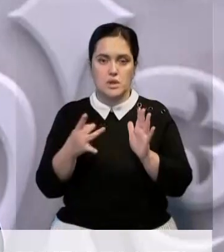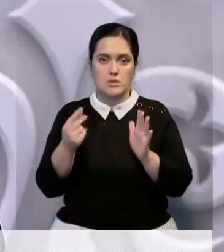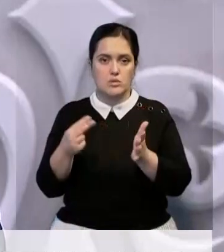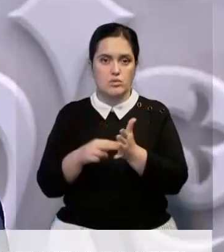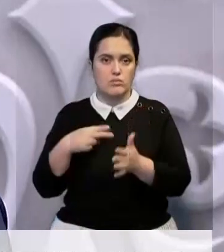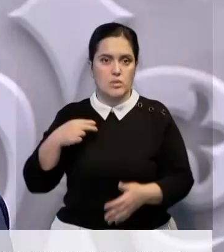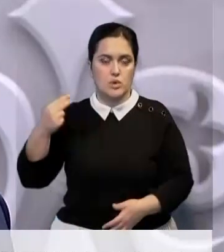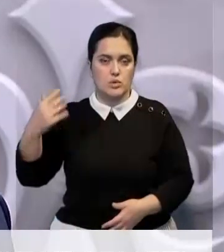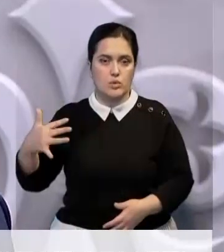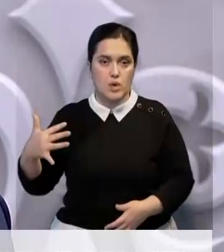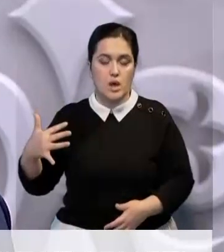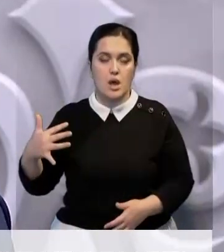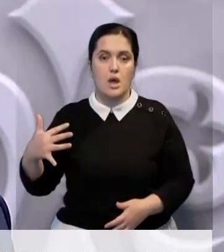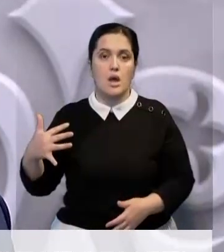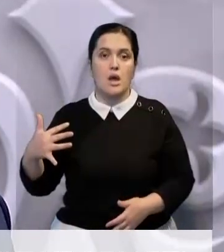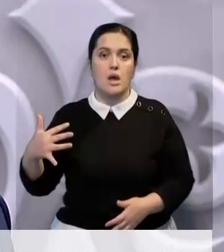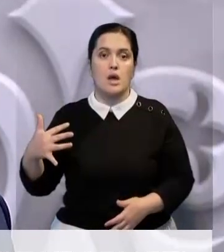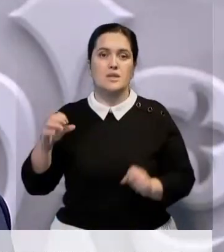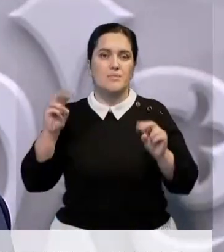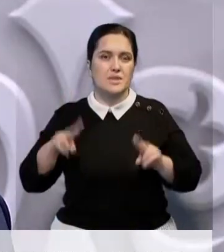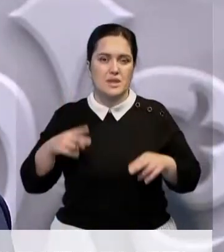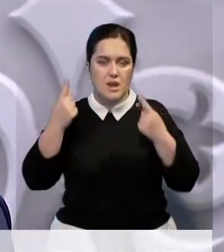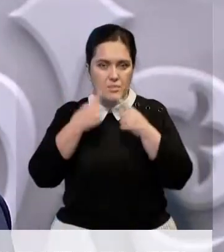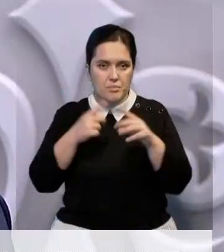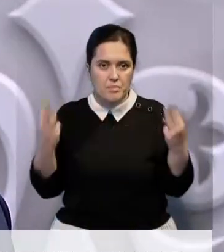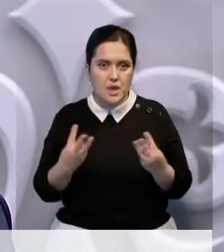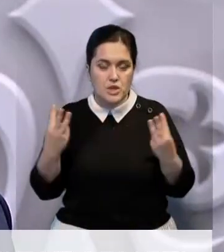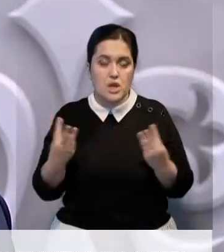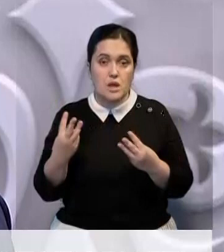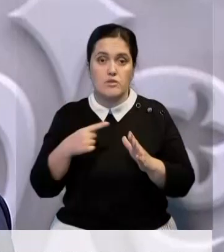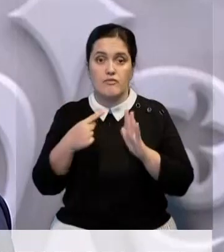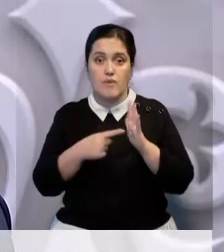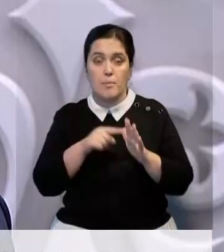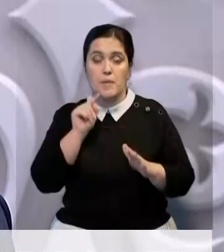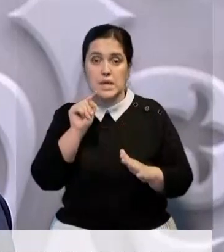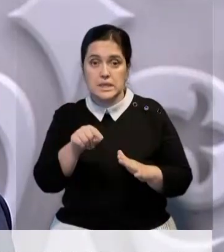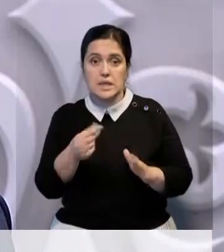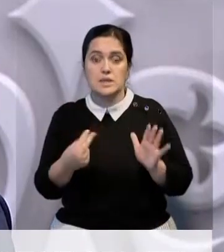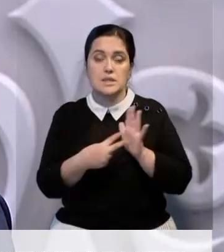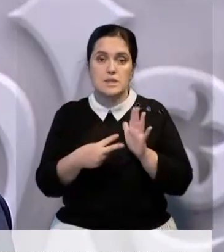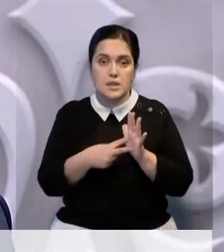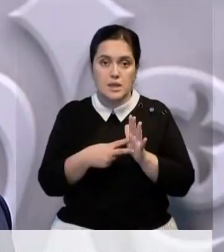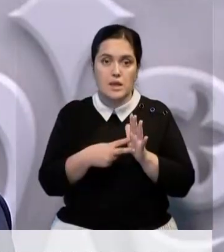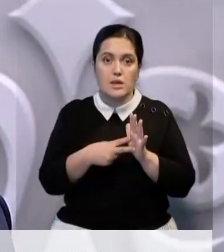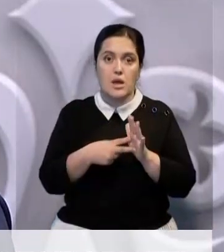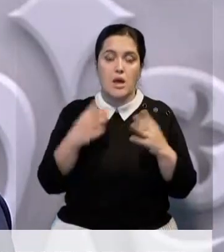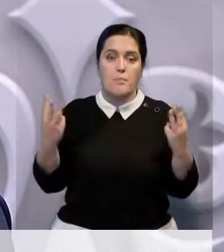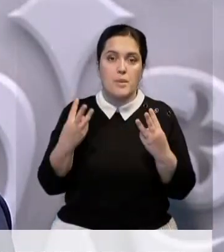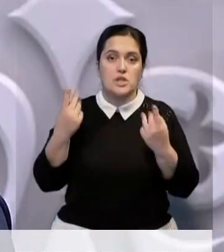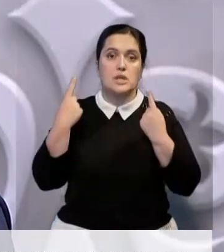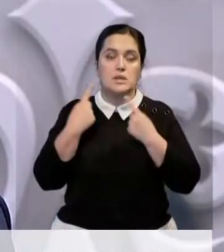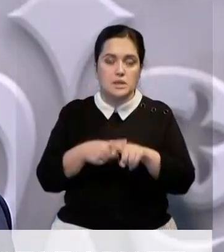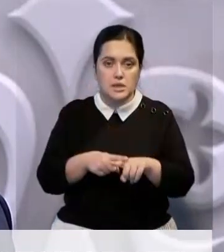стоимости автомобилей. И поэтому вопрос в этом и стоит, что цена пожарной